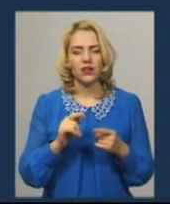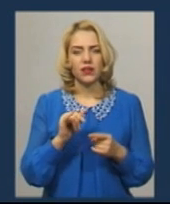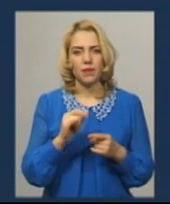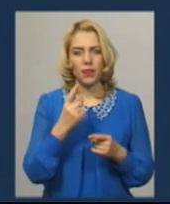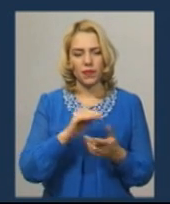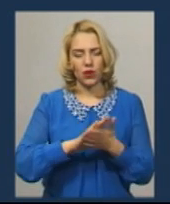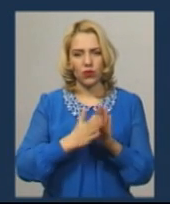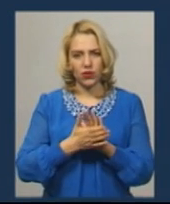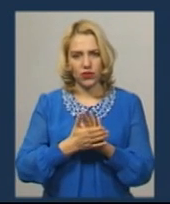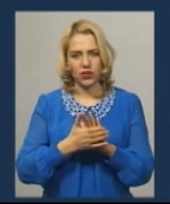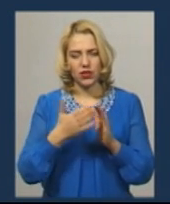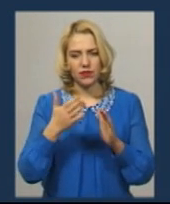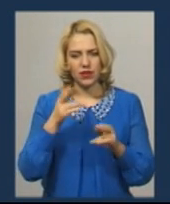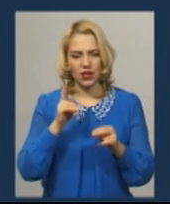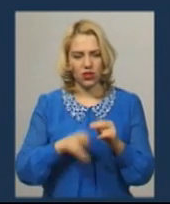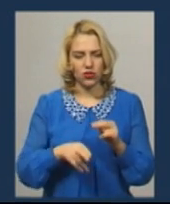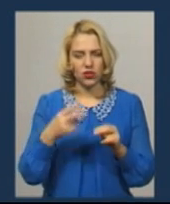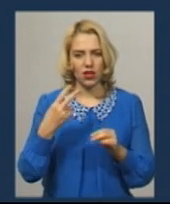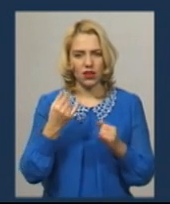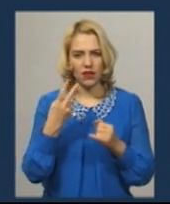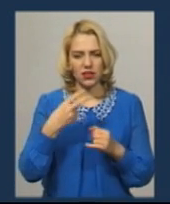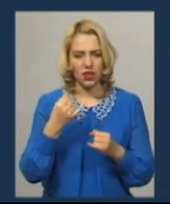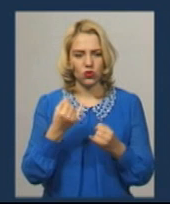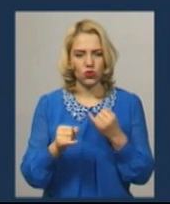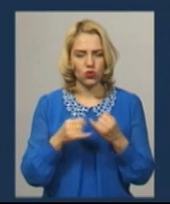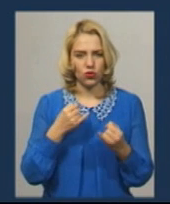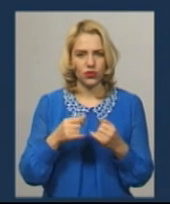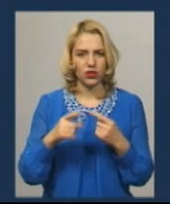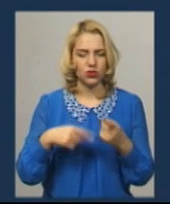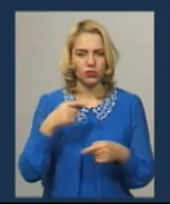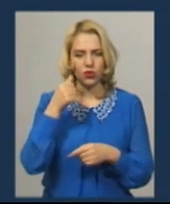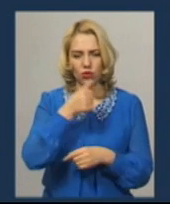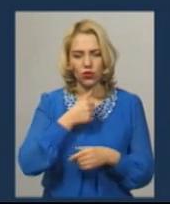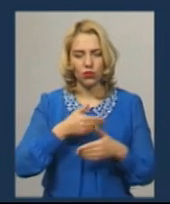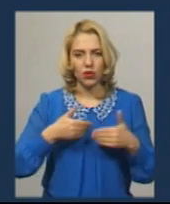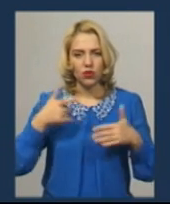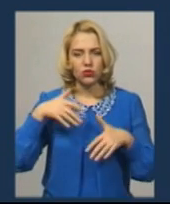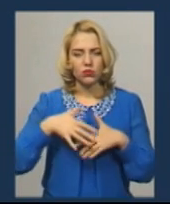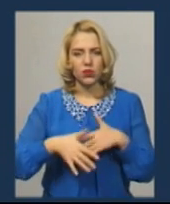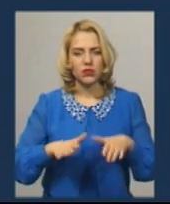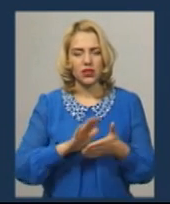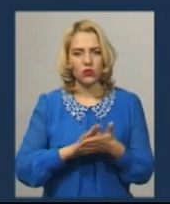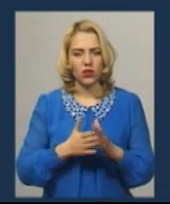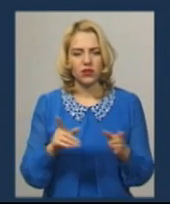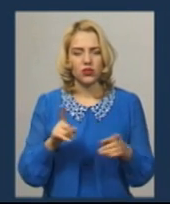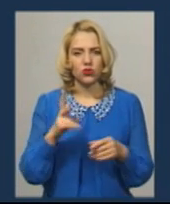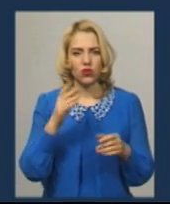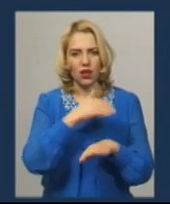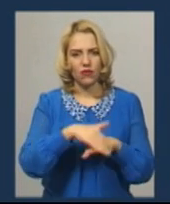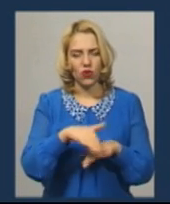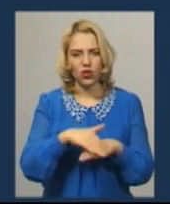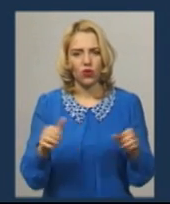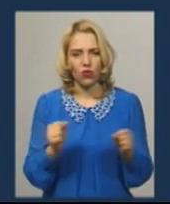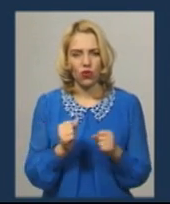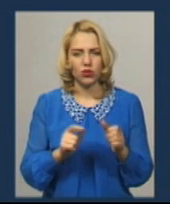адже тія одного з договорів закінчується 20 жовтня наступного року. Наразі ми розуміємо ситуацію і те, що на